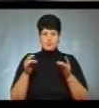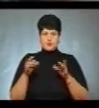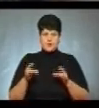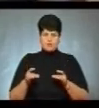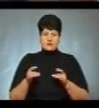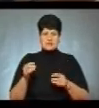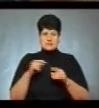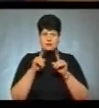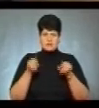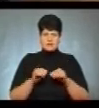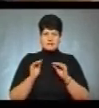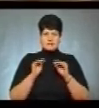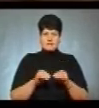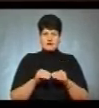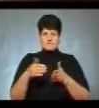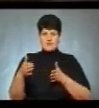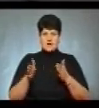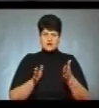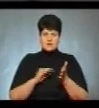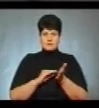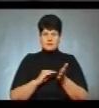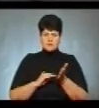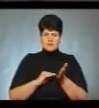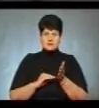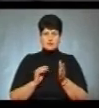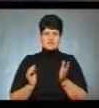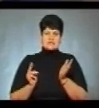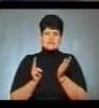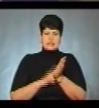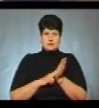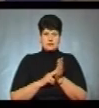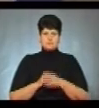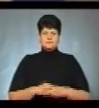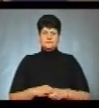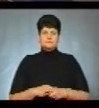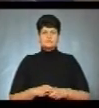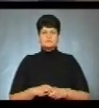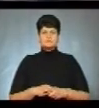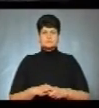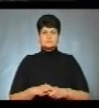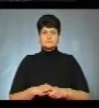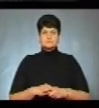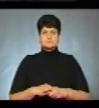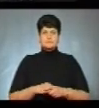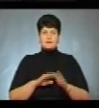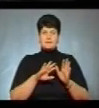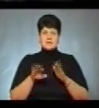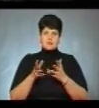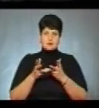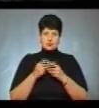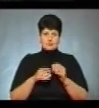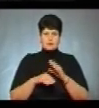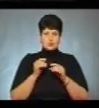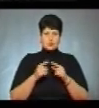бюлетенями ставлять у ящик. Його підписують і скріплюють клейкою-стрічкою. Після перерахунку виборчих